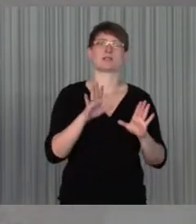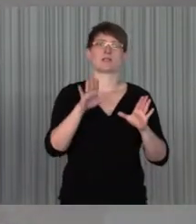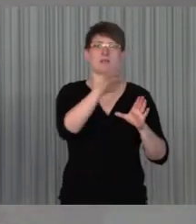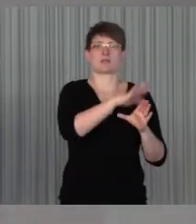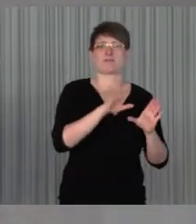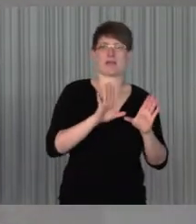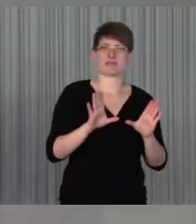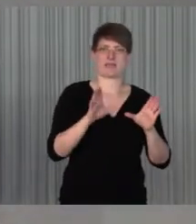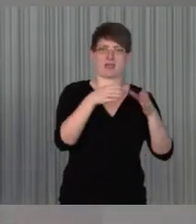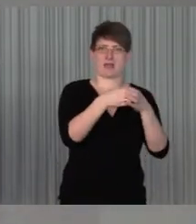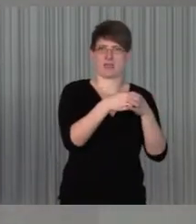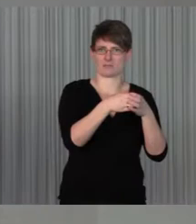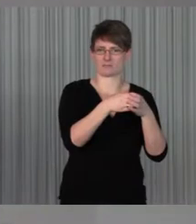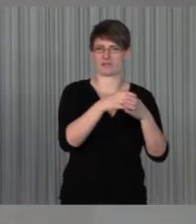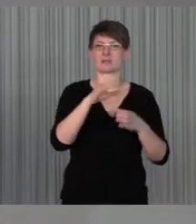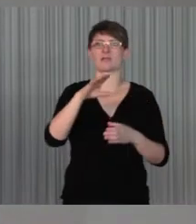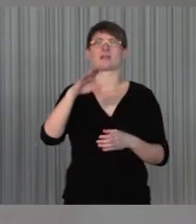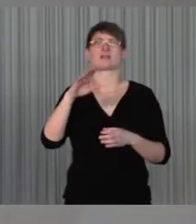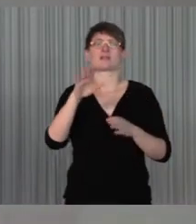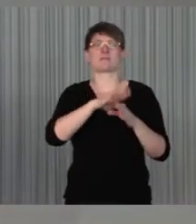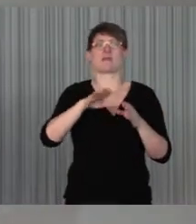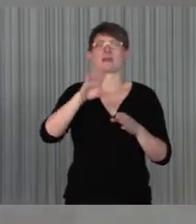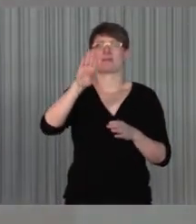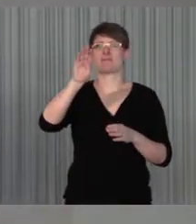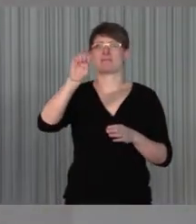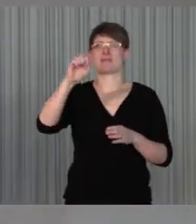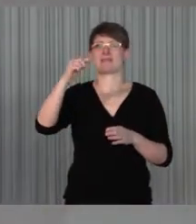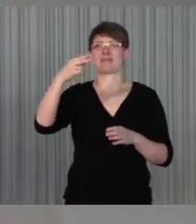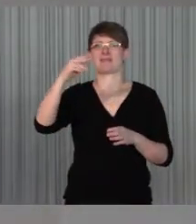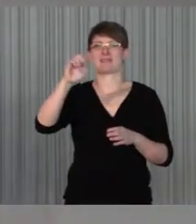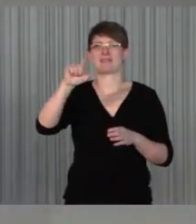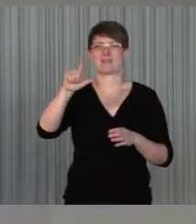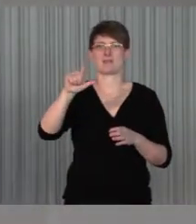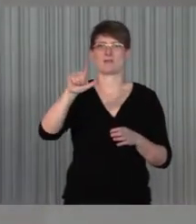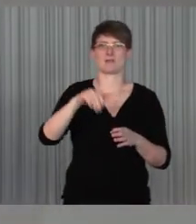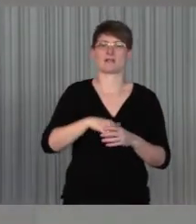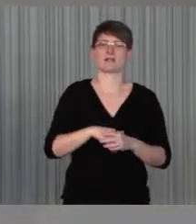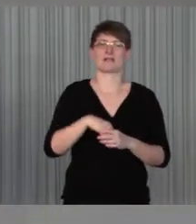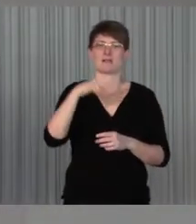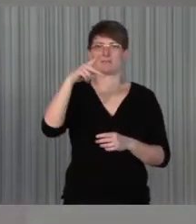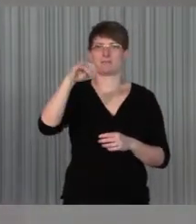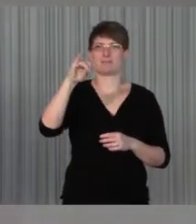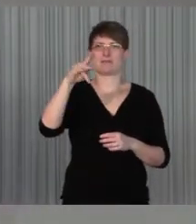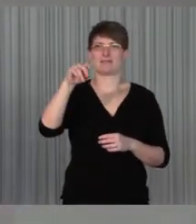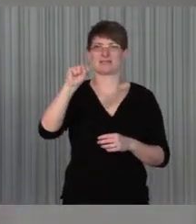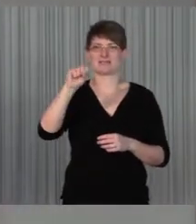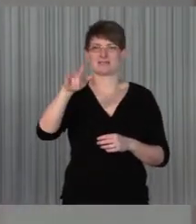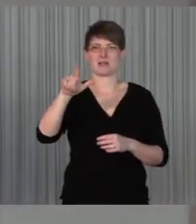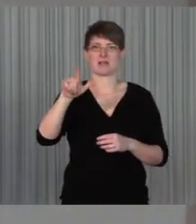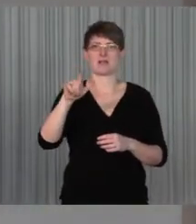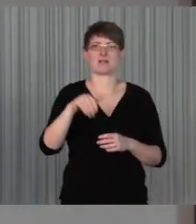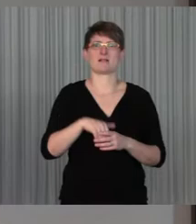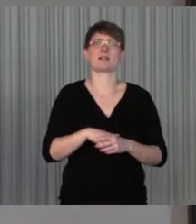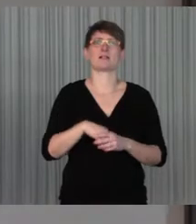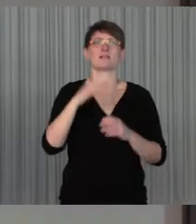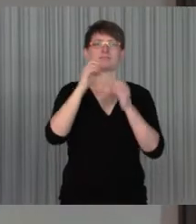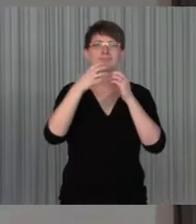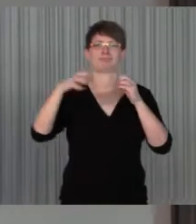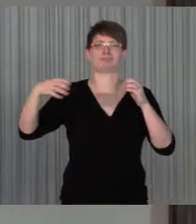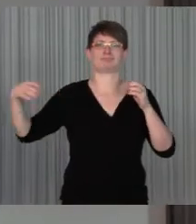Bethel und Bitzel heißt die Abkürzung personenzentrierte Interaktion und Kommunikation für mehr